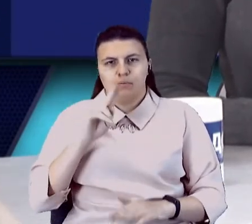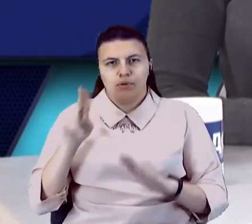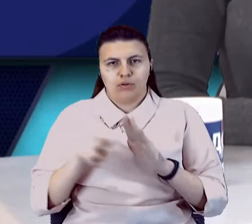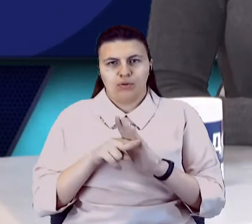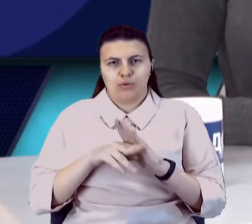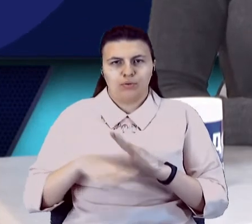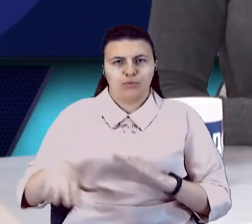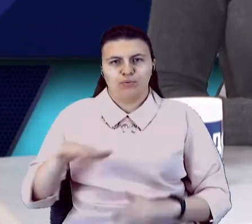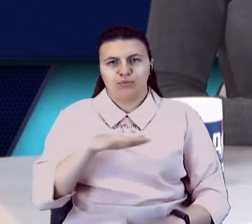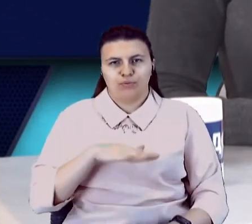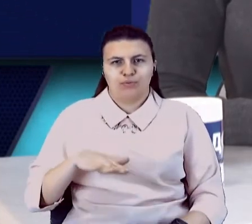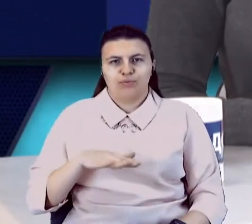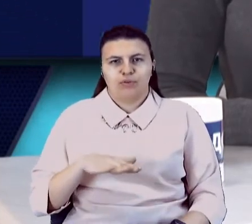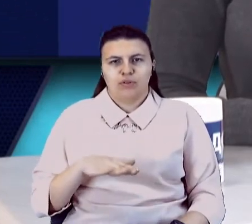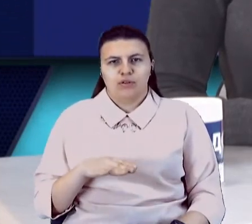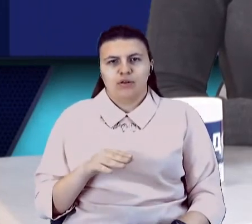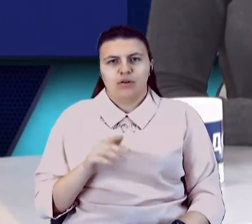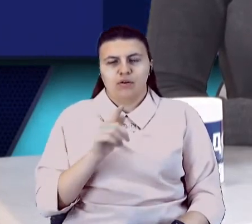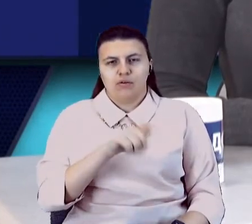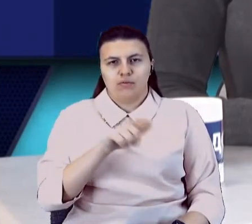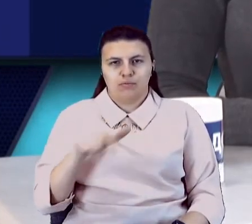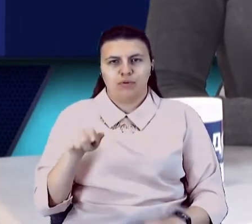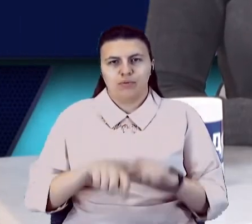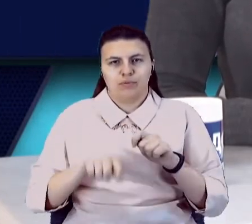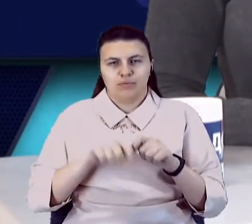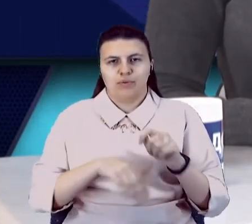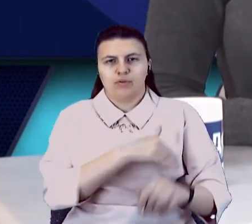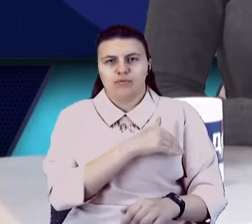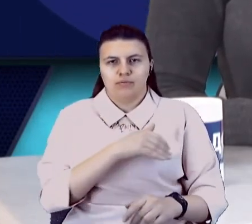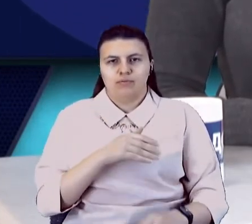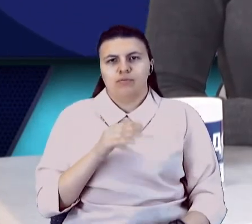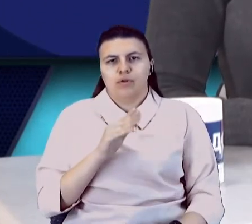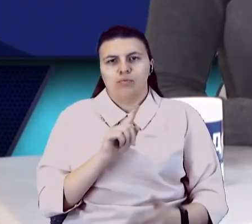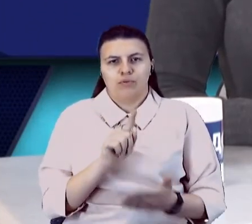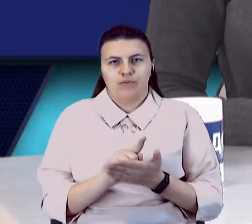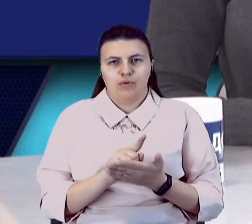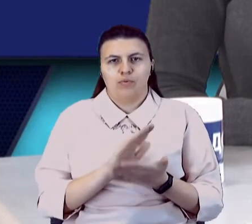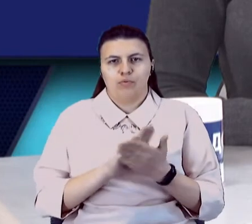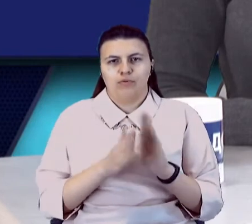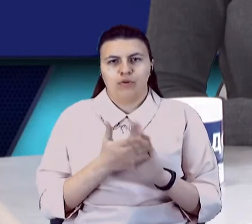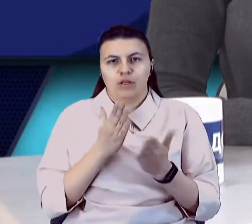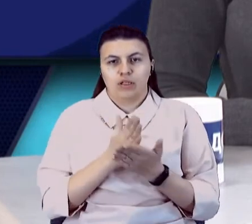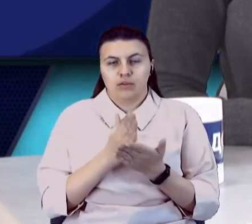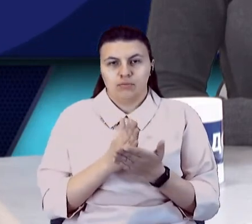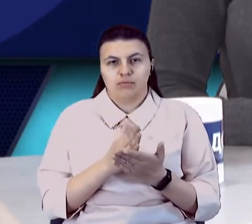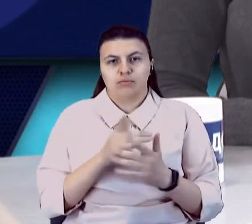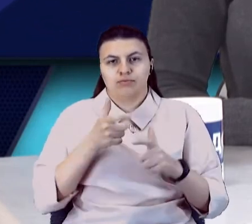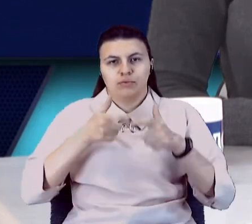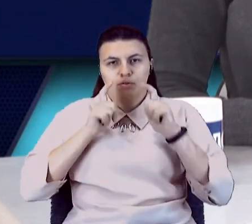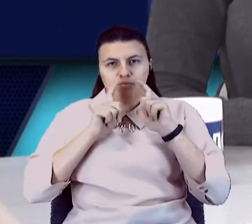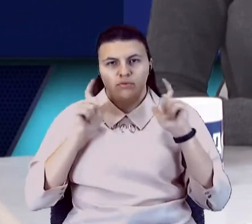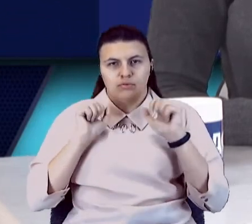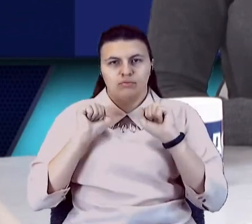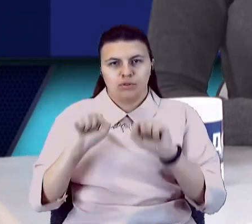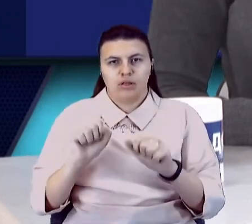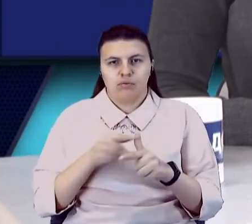територію громадянам вимірюватимуть температуру. Обов'язковою умовою є перебування в захисних масках або респіраторах